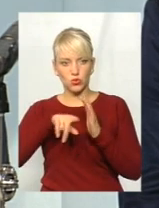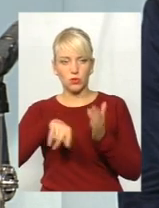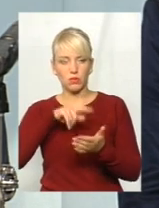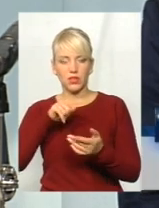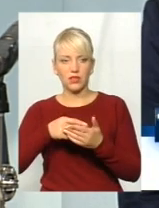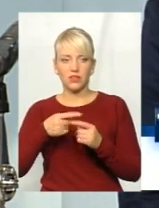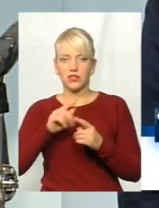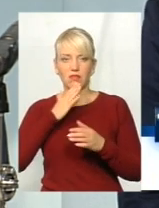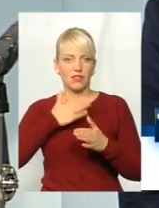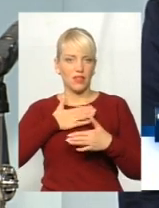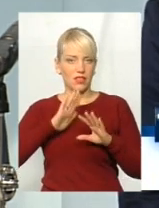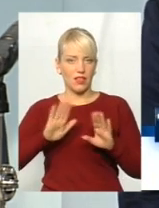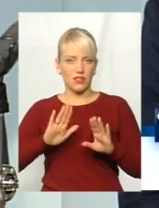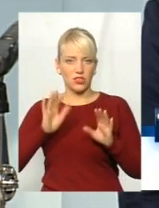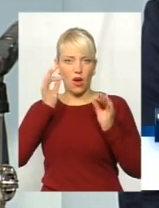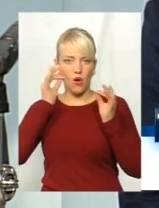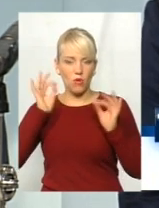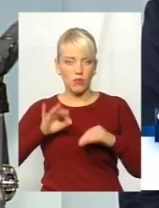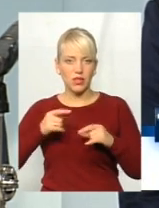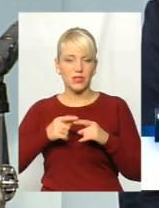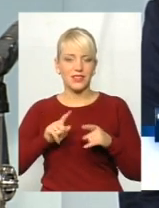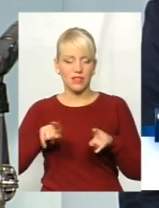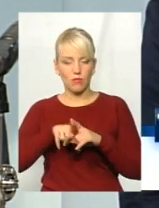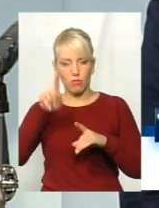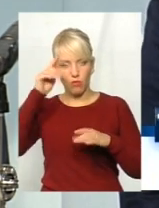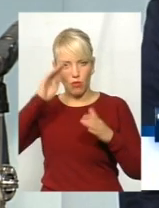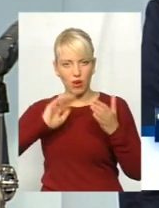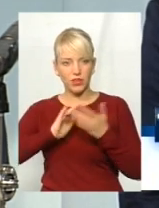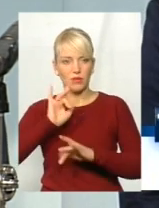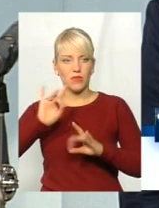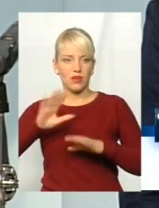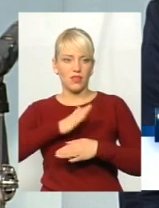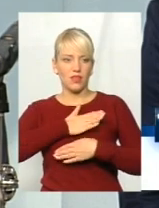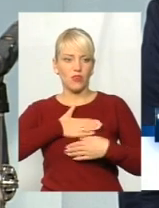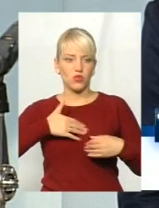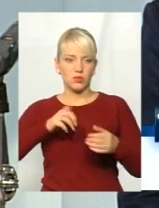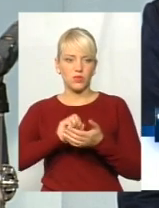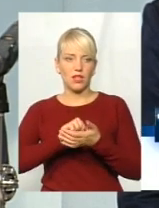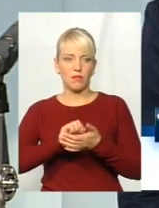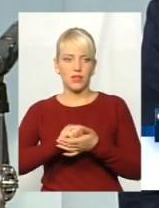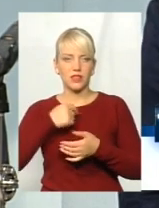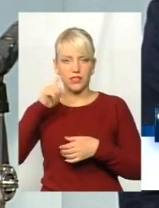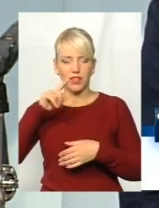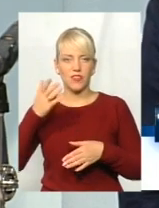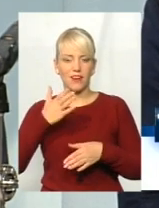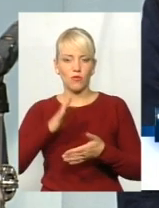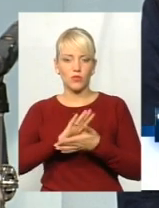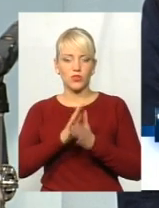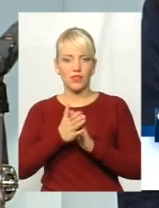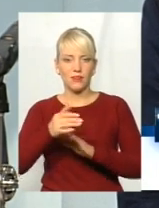по-перше, це не наша компетенція, а по-друге, дійсно, таким політичним піаром сьогодні не гоже займатися, тому що ми знаємо, в якому стані кордон сьогодні на сході.